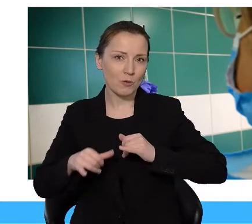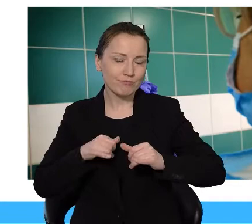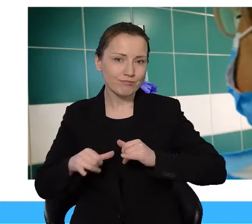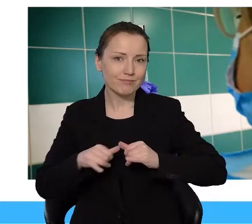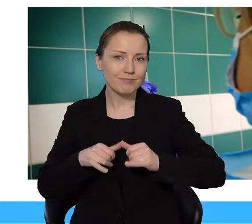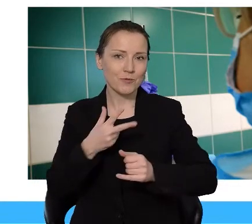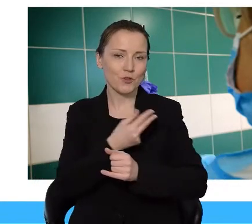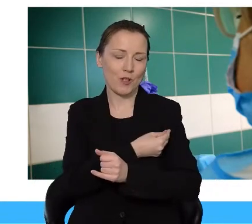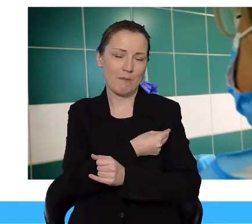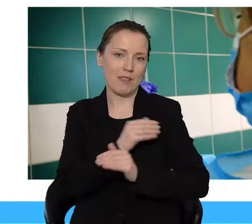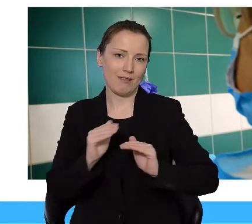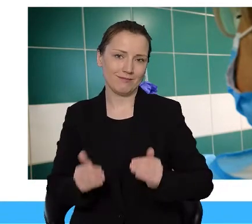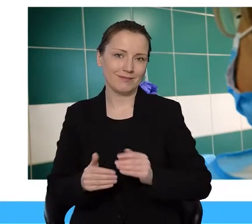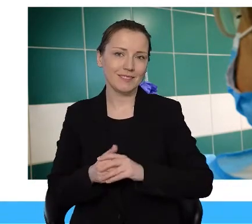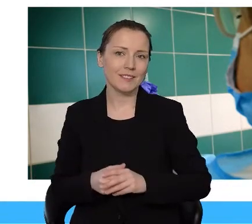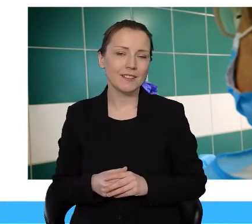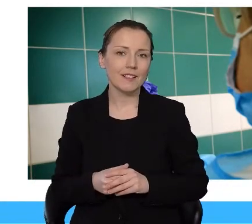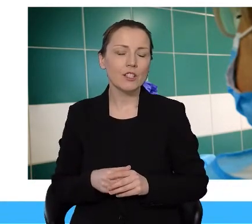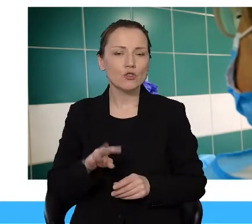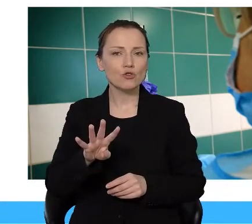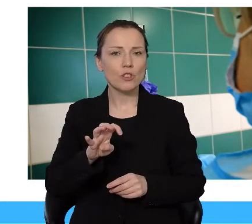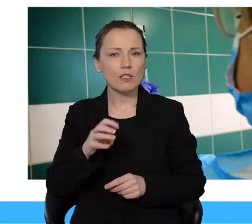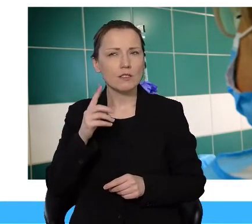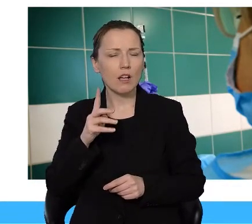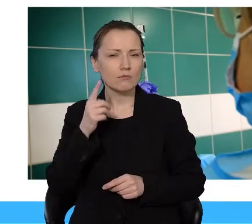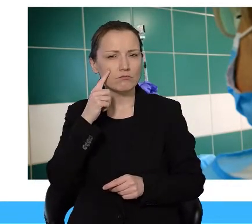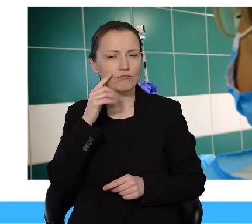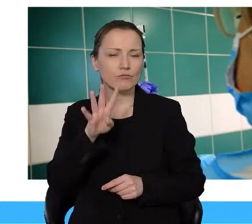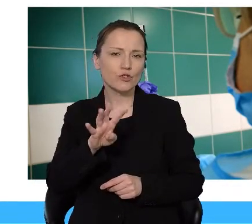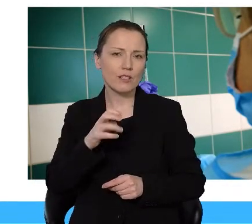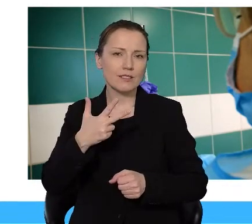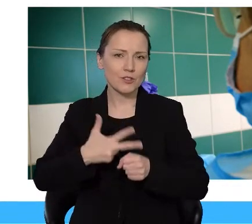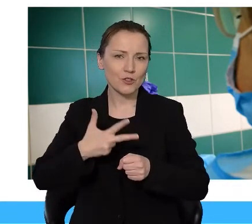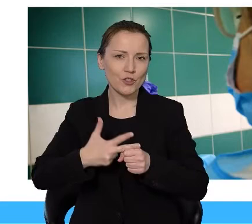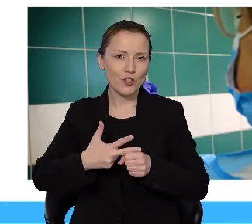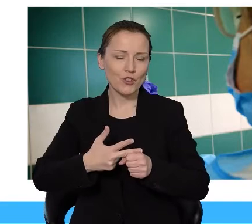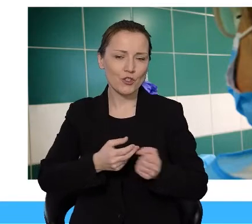możemy określić, no i 400, prawie 30 transportów,